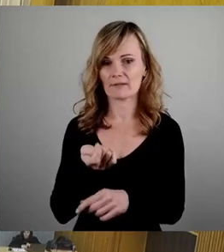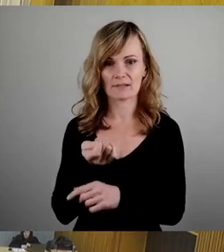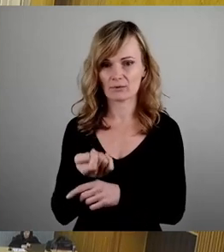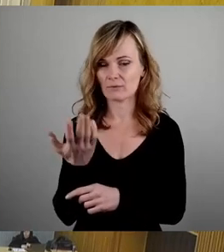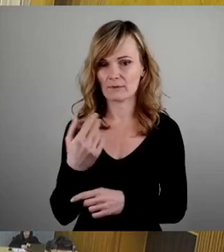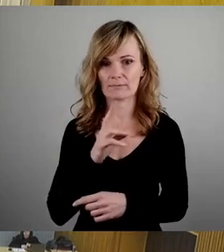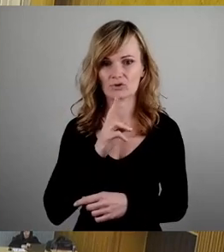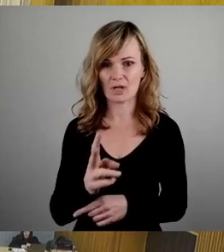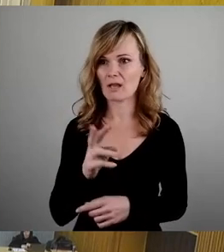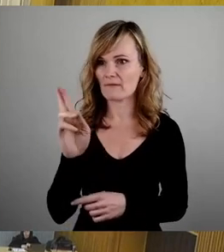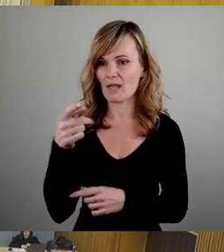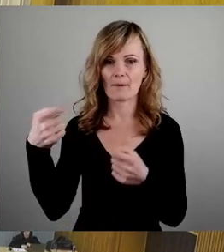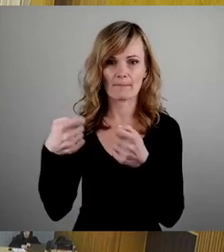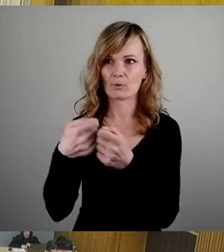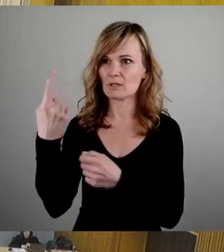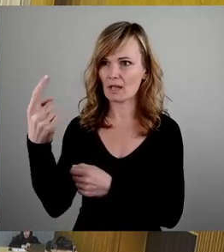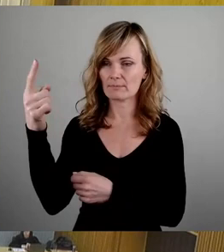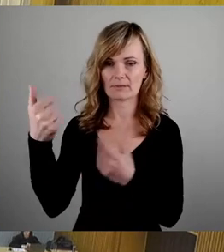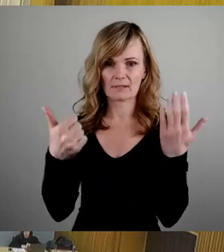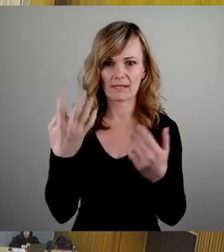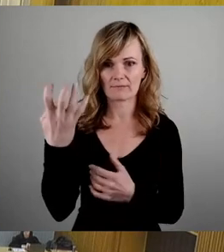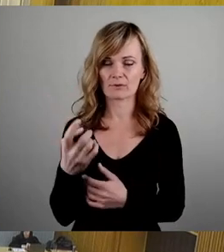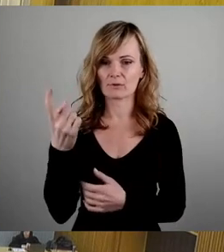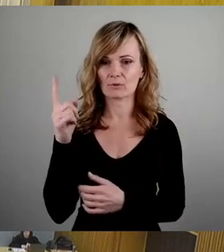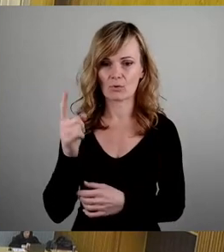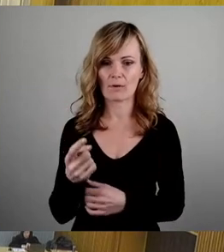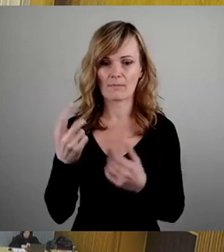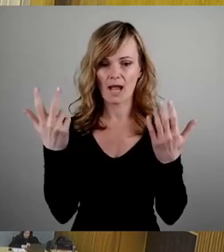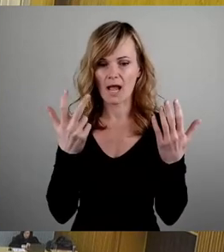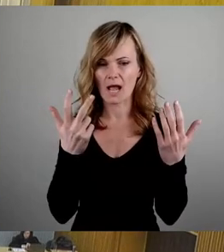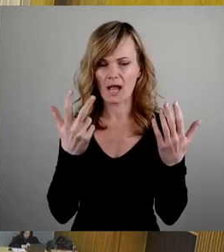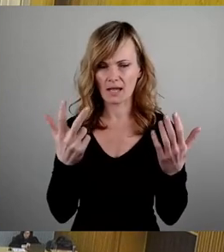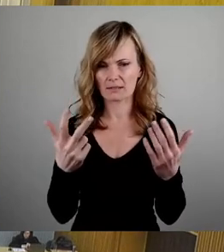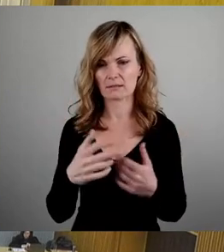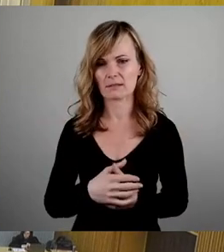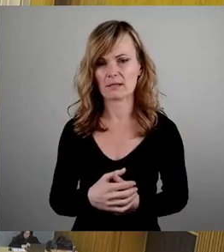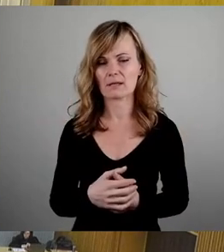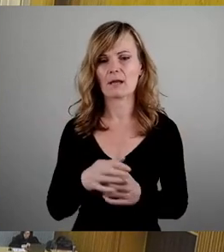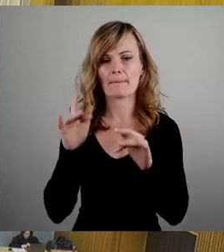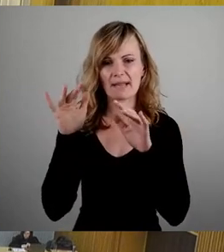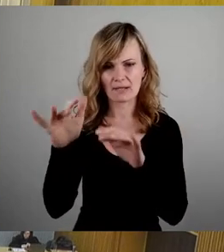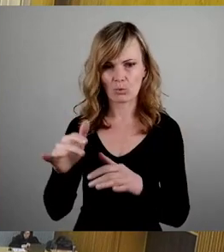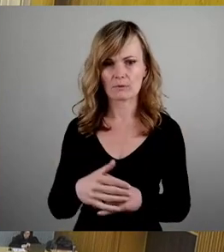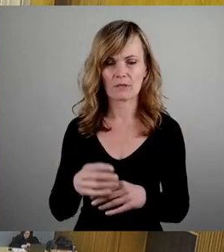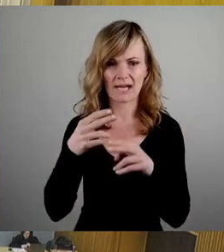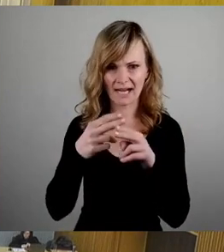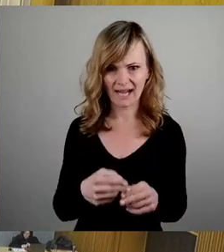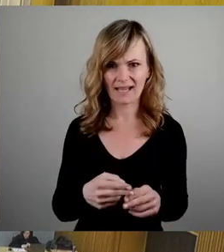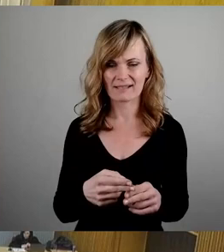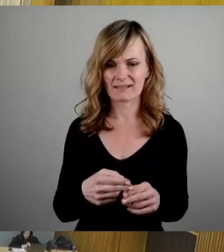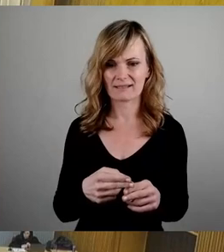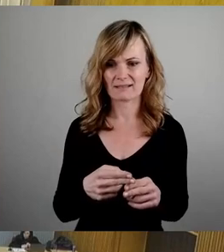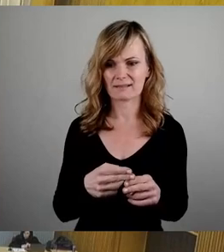ist der Bund, sind hier 46,8 Millionen, also 46,8 Millionen, der Rest ist etwas,